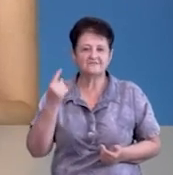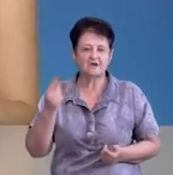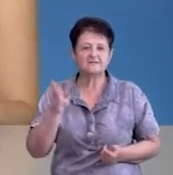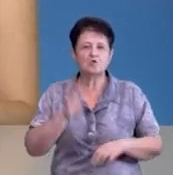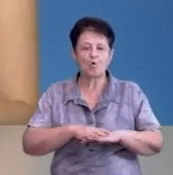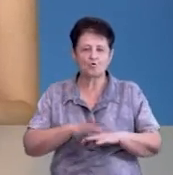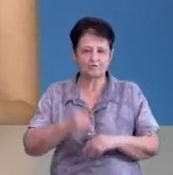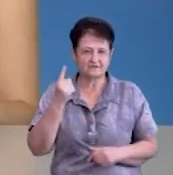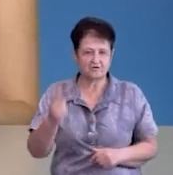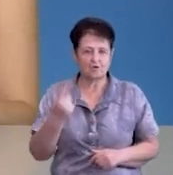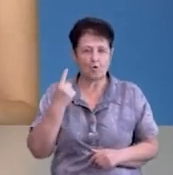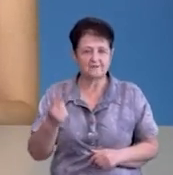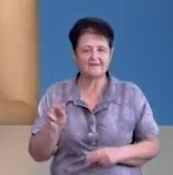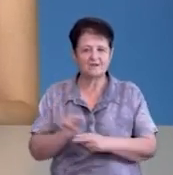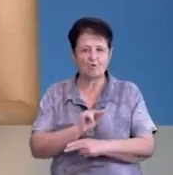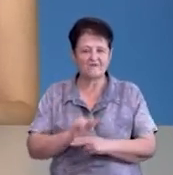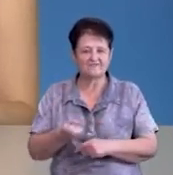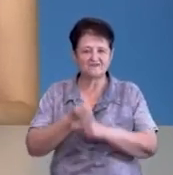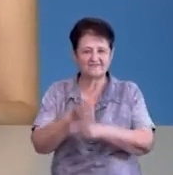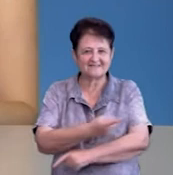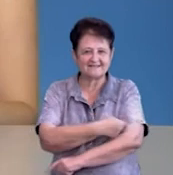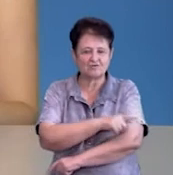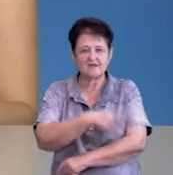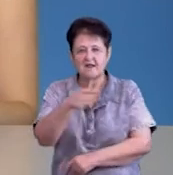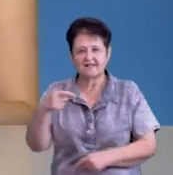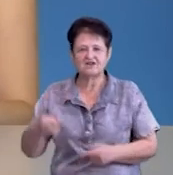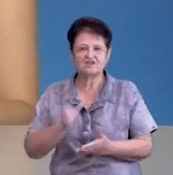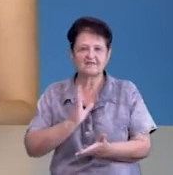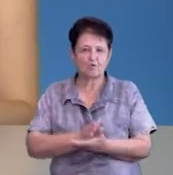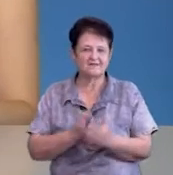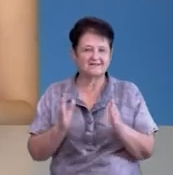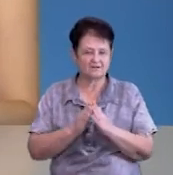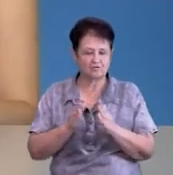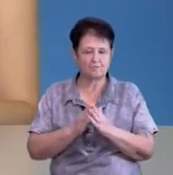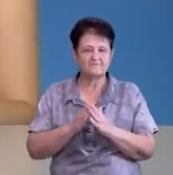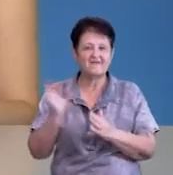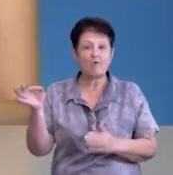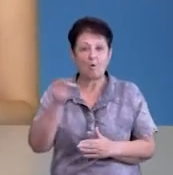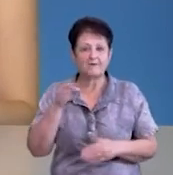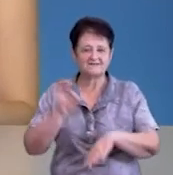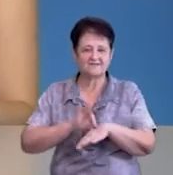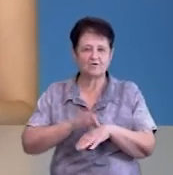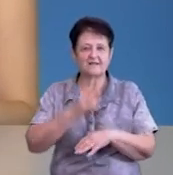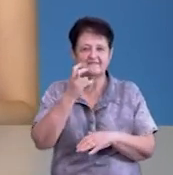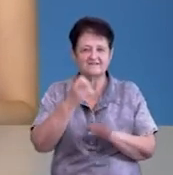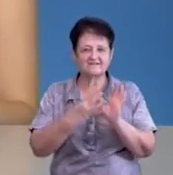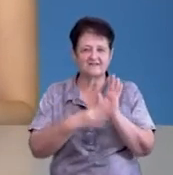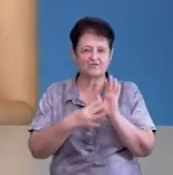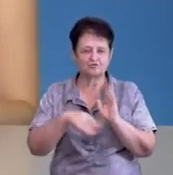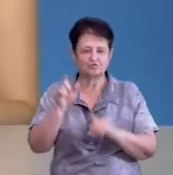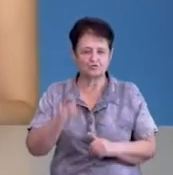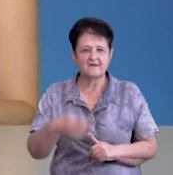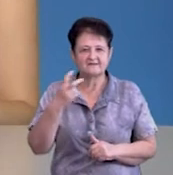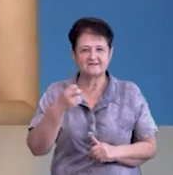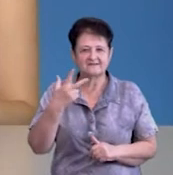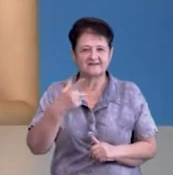один Корюківського районів. Один із них лікувався у стаціонарі, решта знаходилися вдома. Наразі в області хворіють 290 людей,